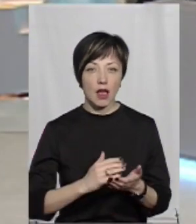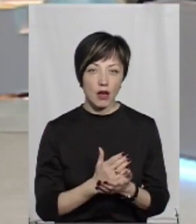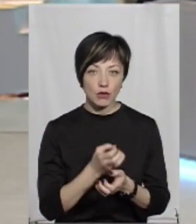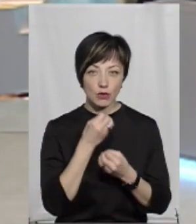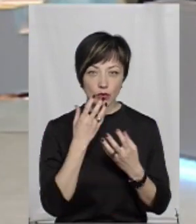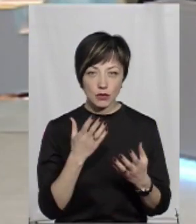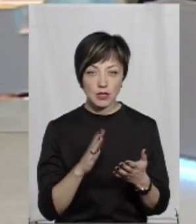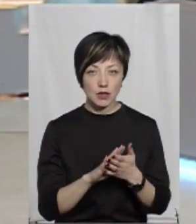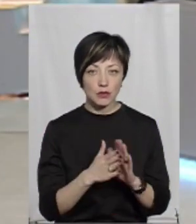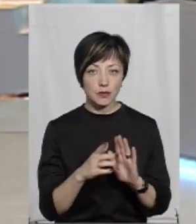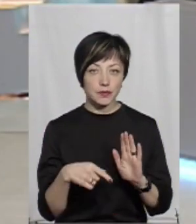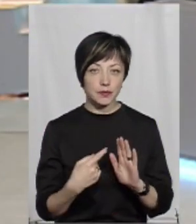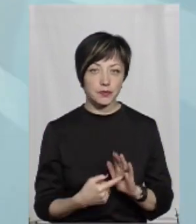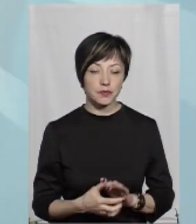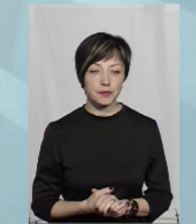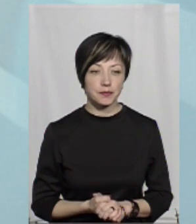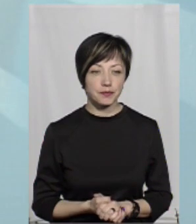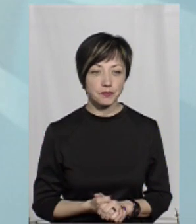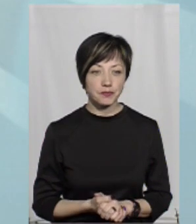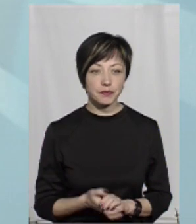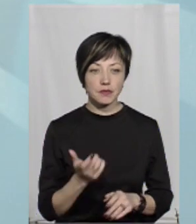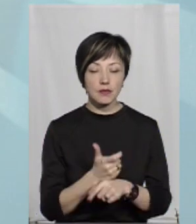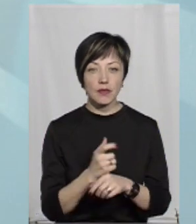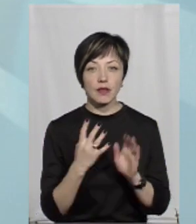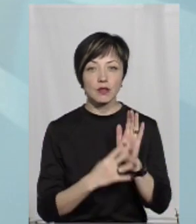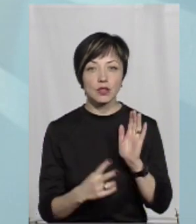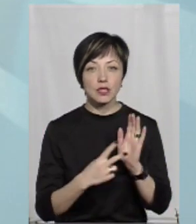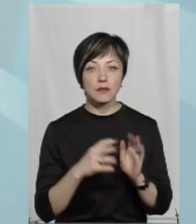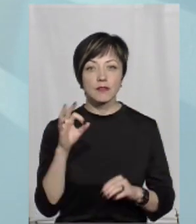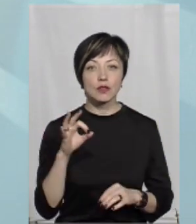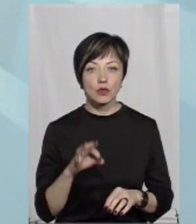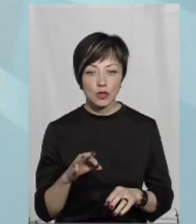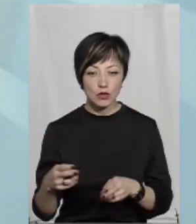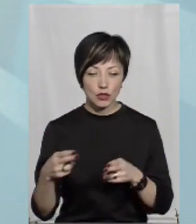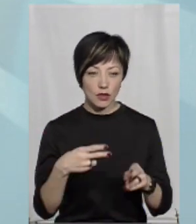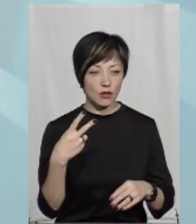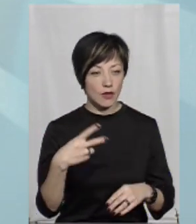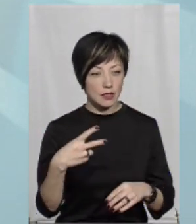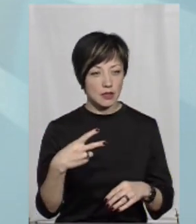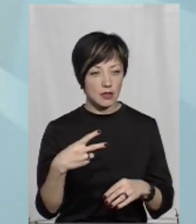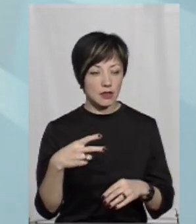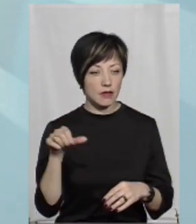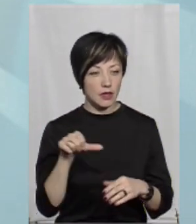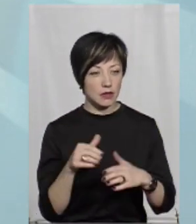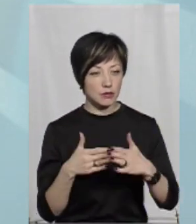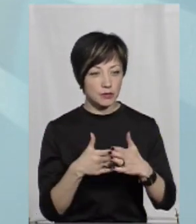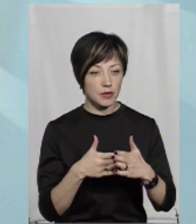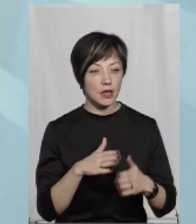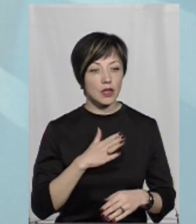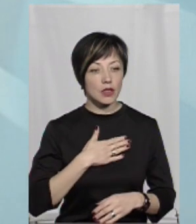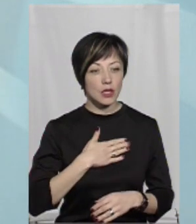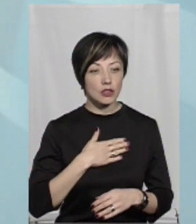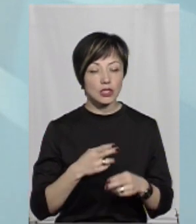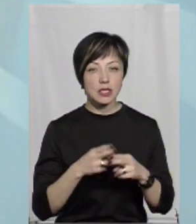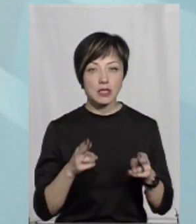якості, належного стану? Більше 97% ми доїжджаємо до 20 хвилин. Наші